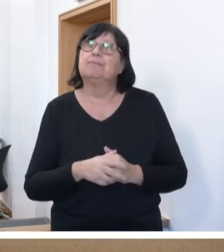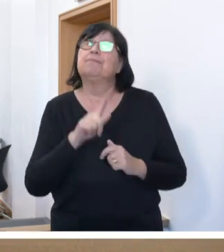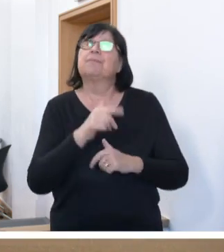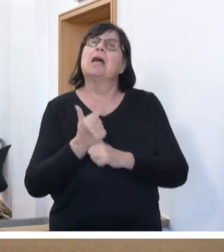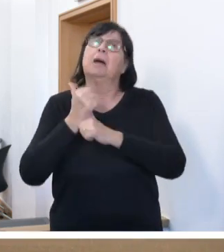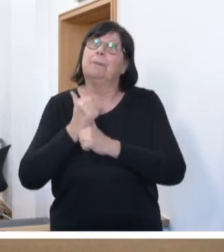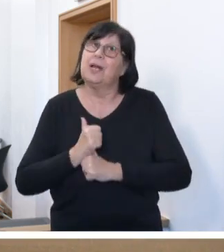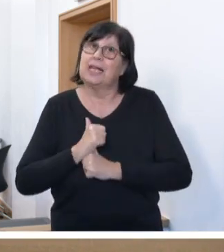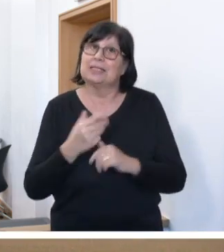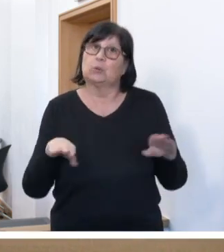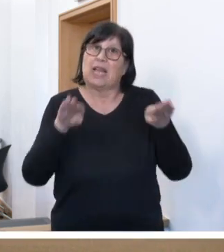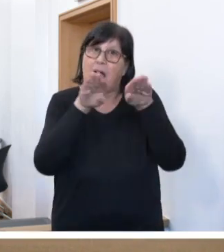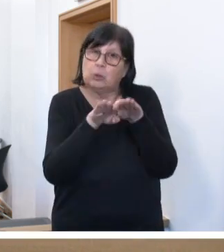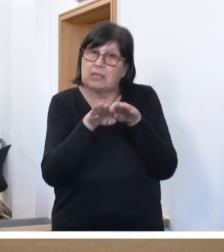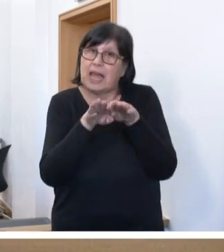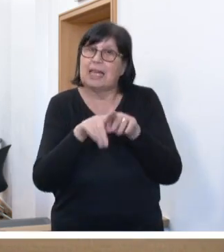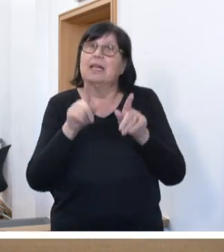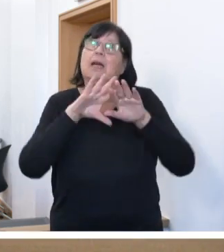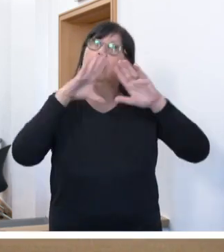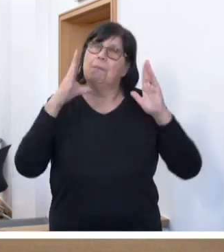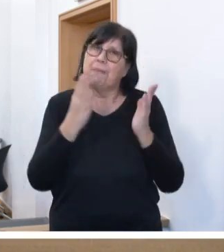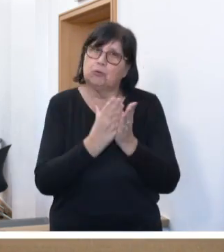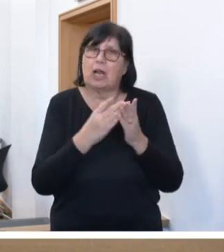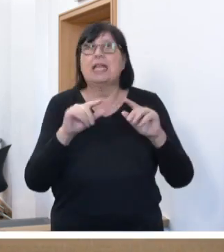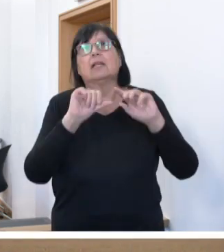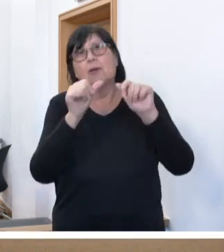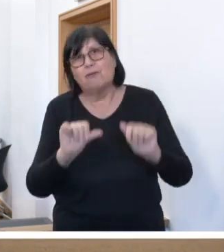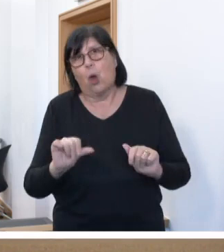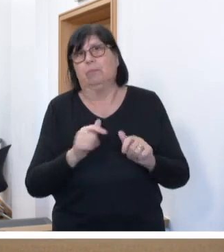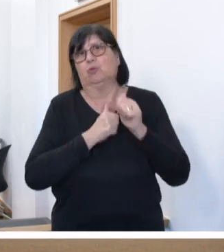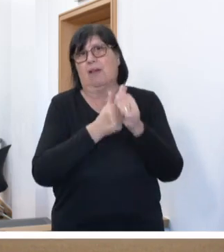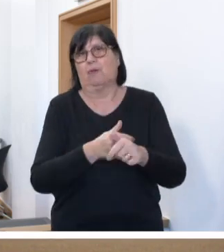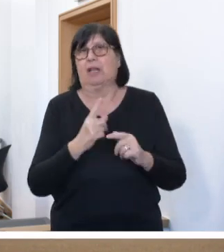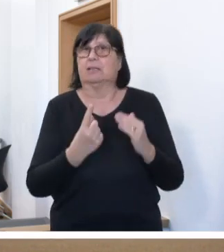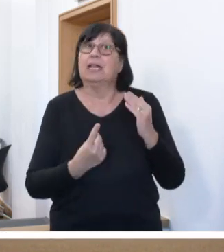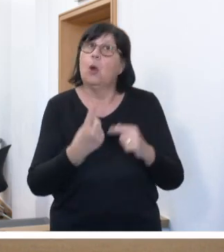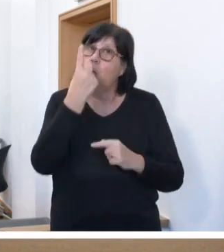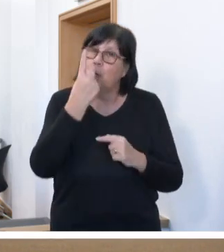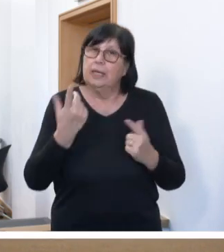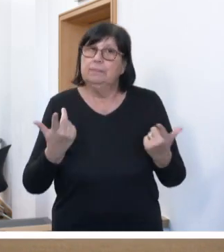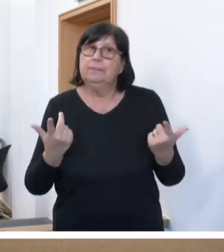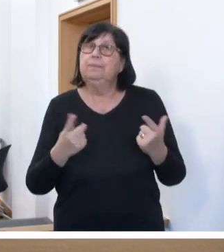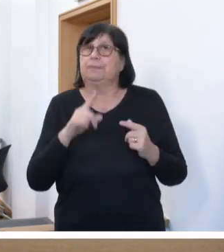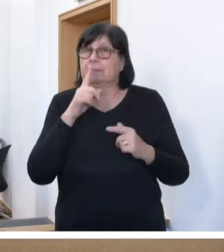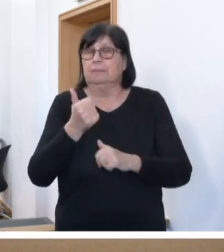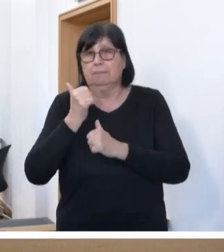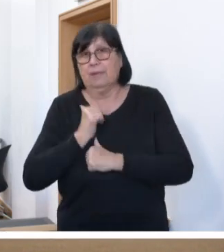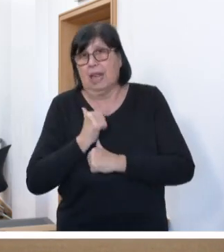Belastungsausgleich hat in pauschalierter Form zu erfolgen. Die Höhe des